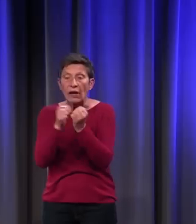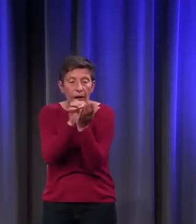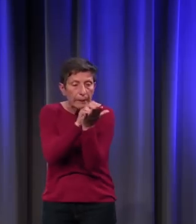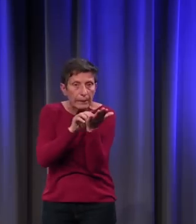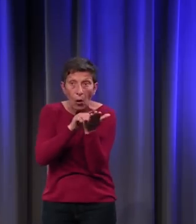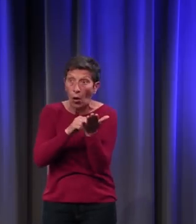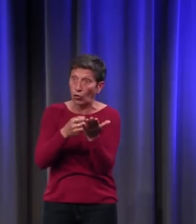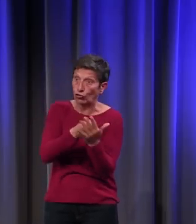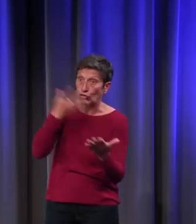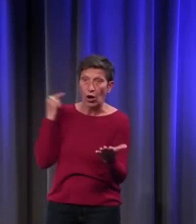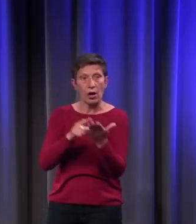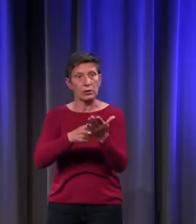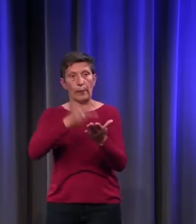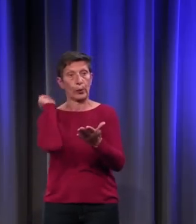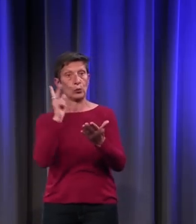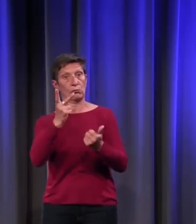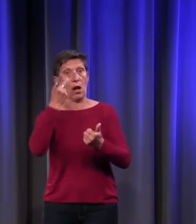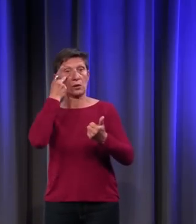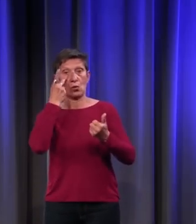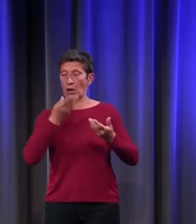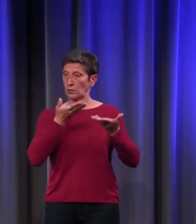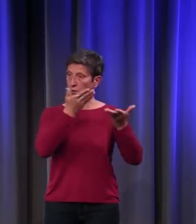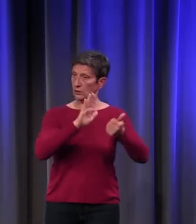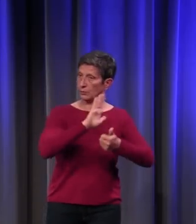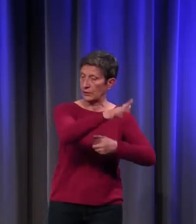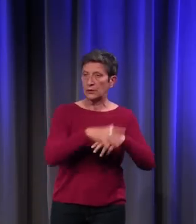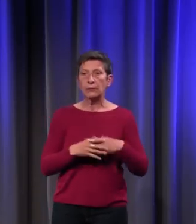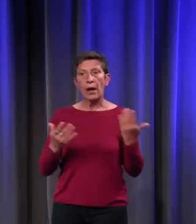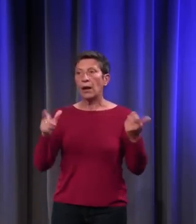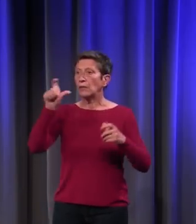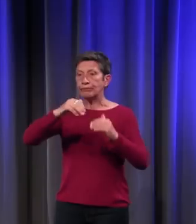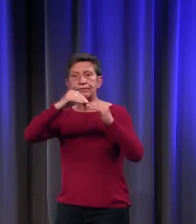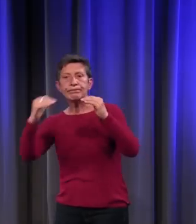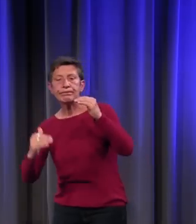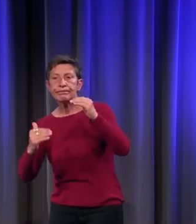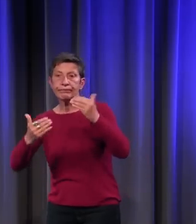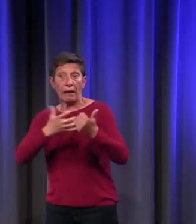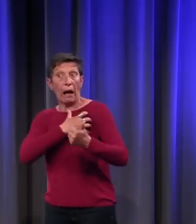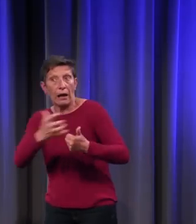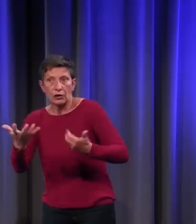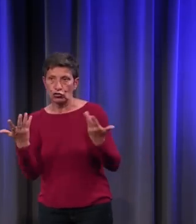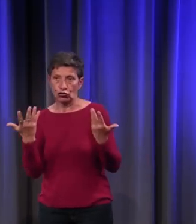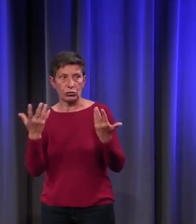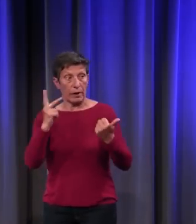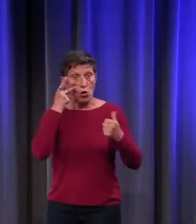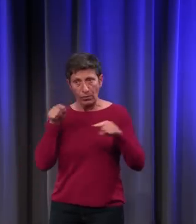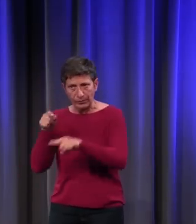prix à l'aristocratie. Et alors, les roturiers très riches, souvent plus riches que les nobles,